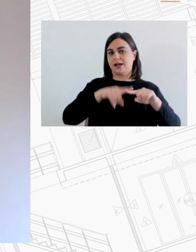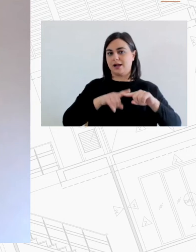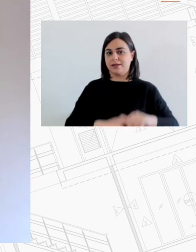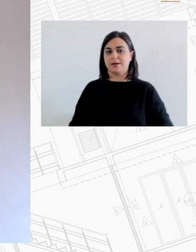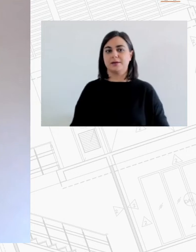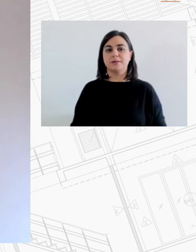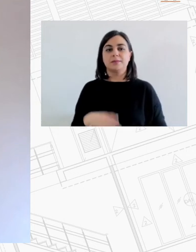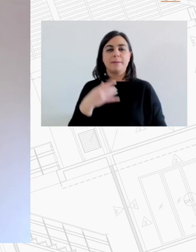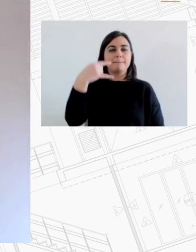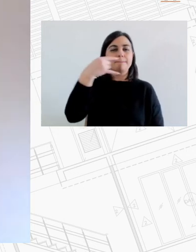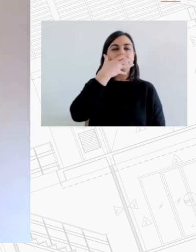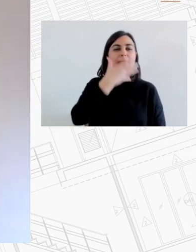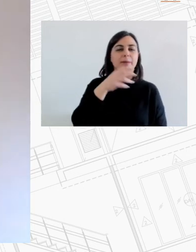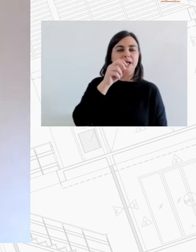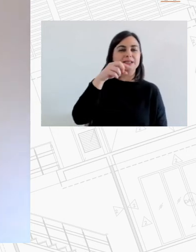Κύριε Παστεργίου μας ακούτε